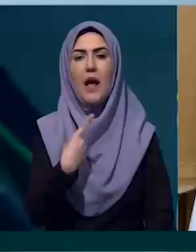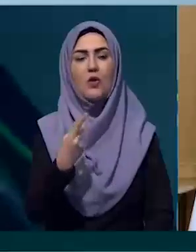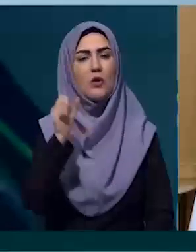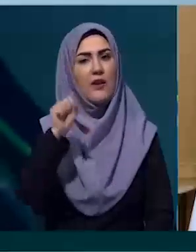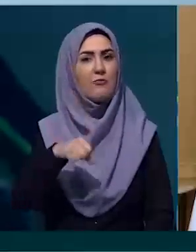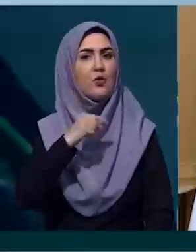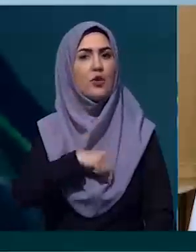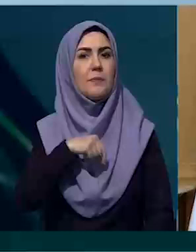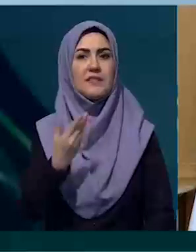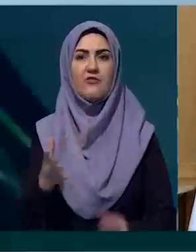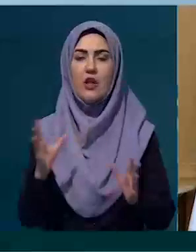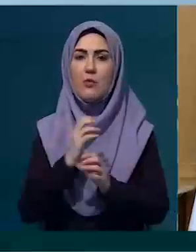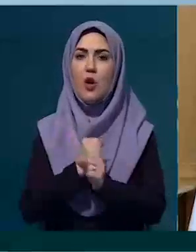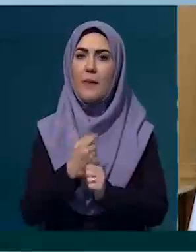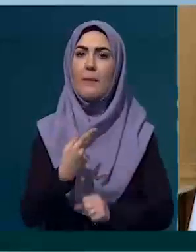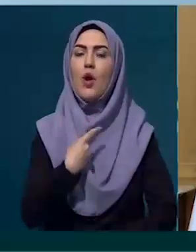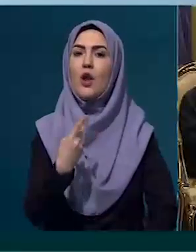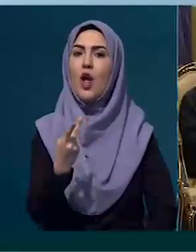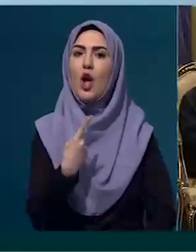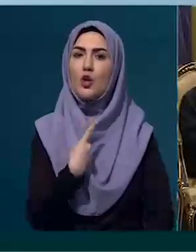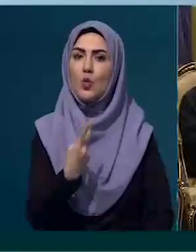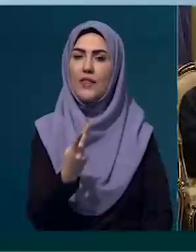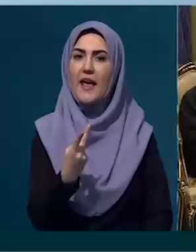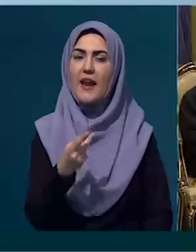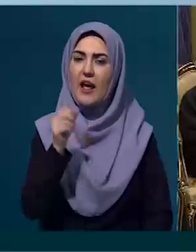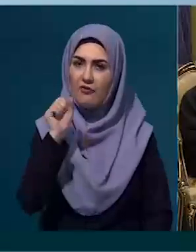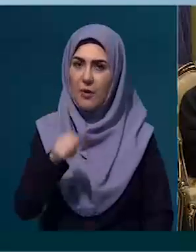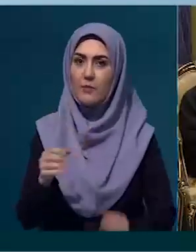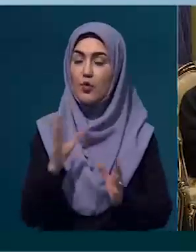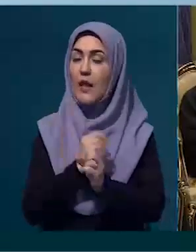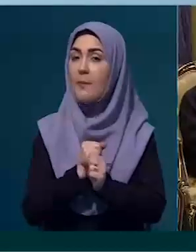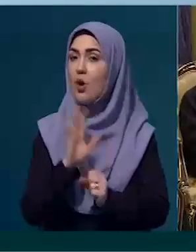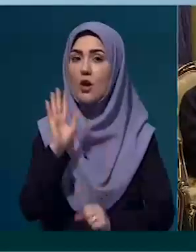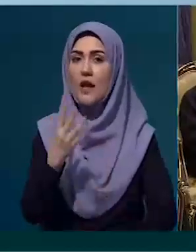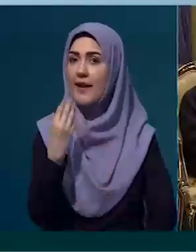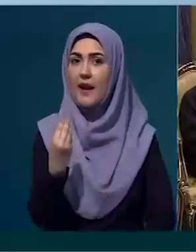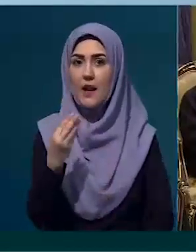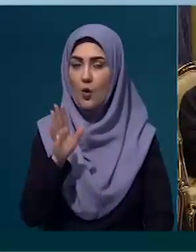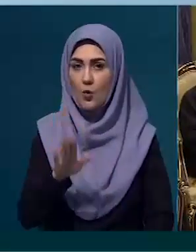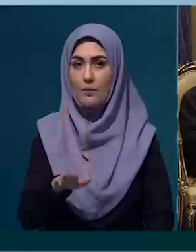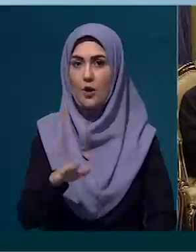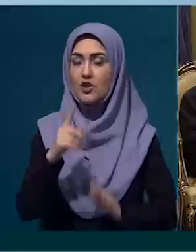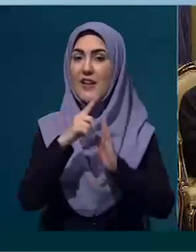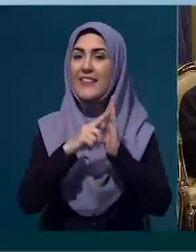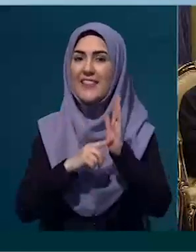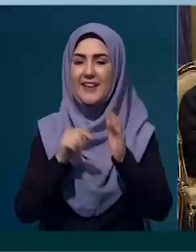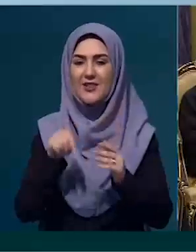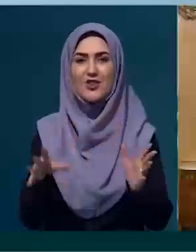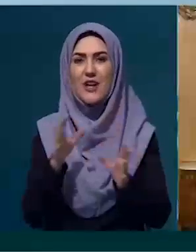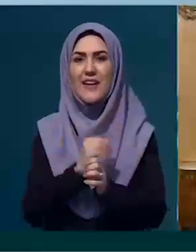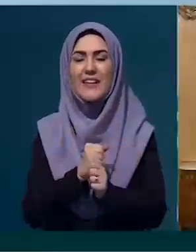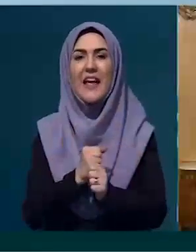متقابل بین ما و کشورهای آسیایی همکاری مقتنمیست که میتونه نتیجه این همکاری